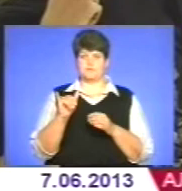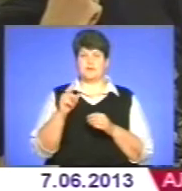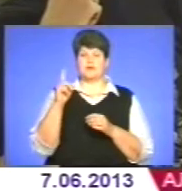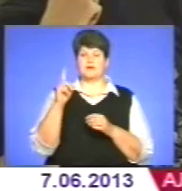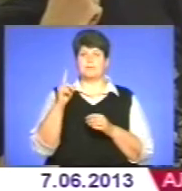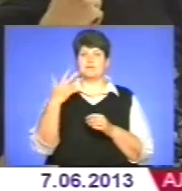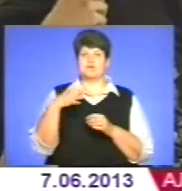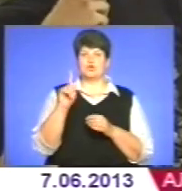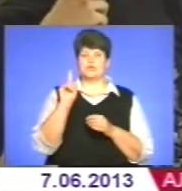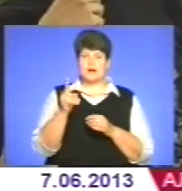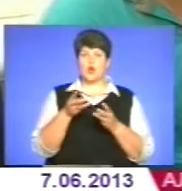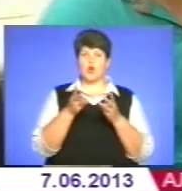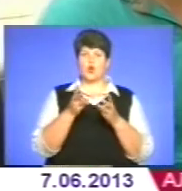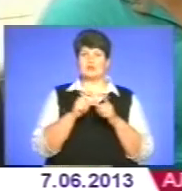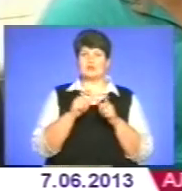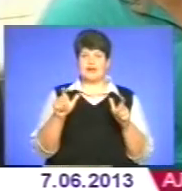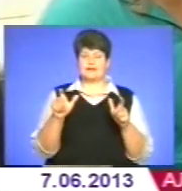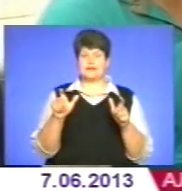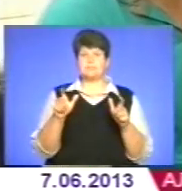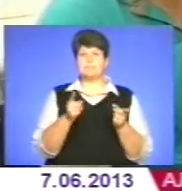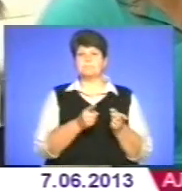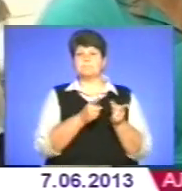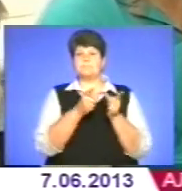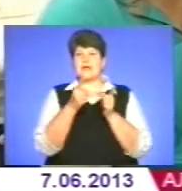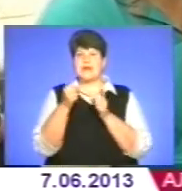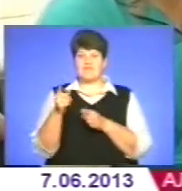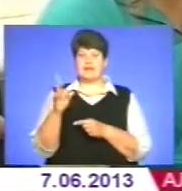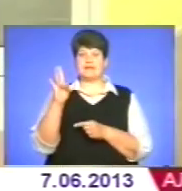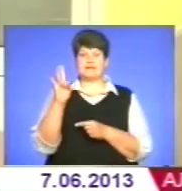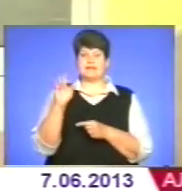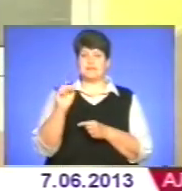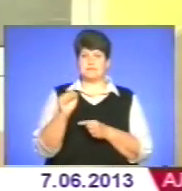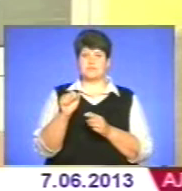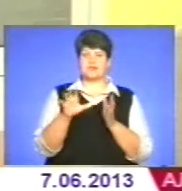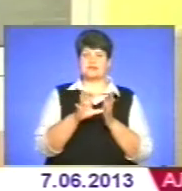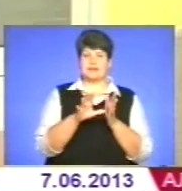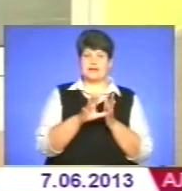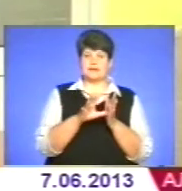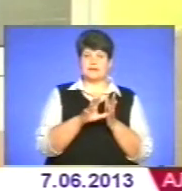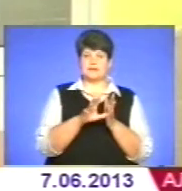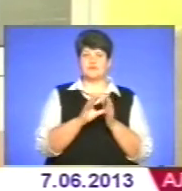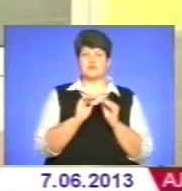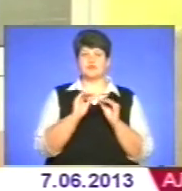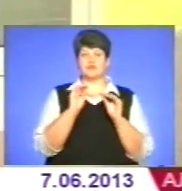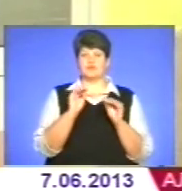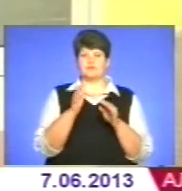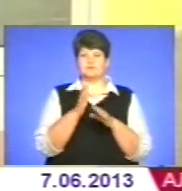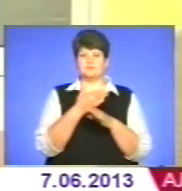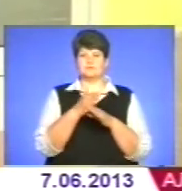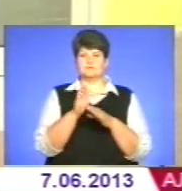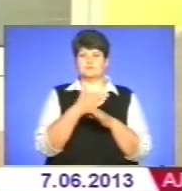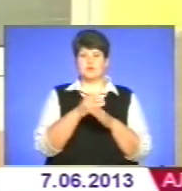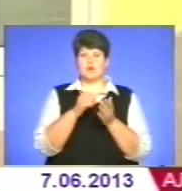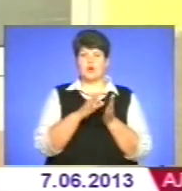котельна установ та організацій переведена на системи електрообігрів встановленням засобів диференційного